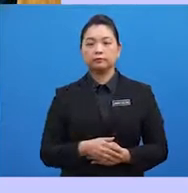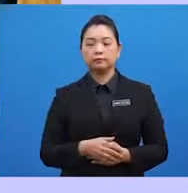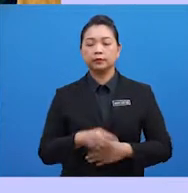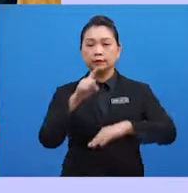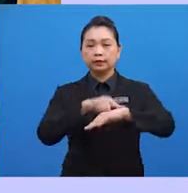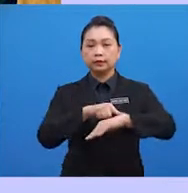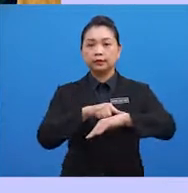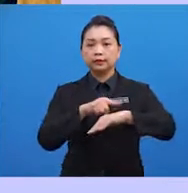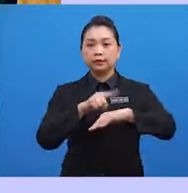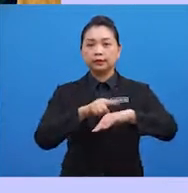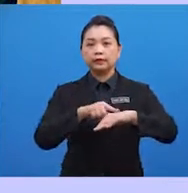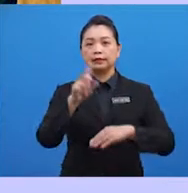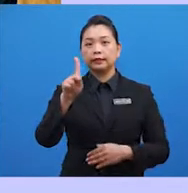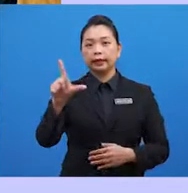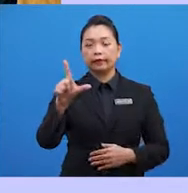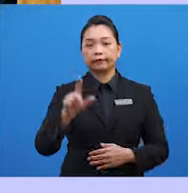di Kuala Lumpur.